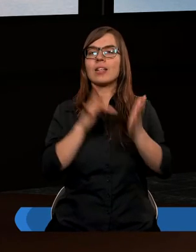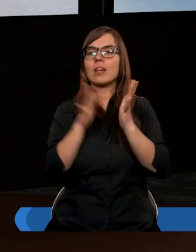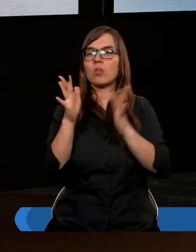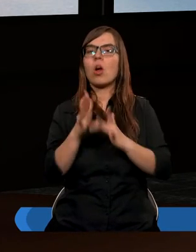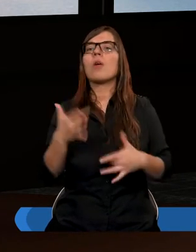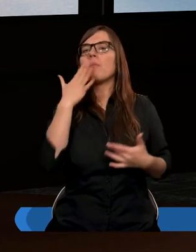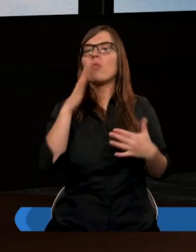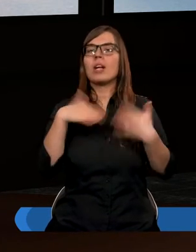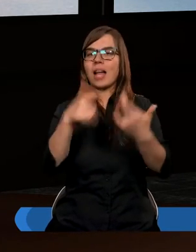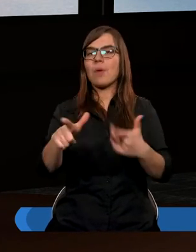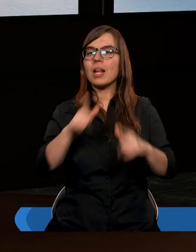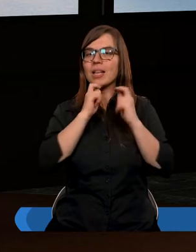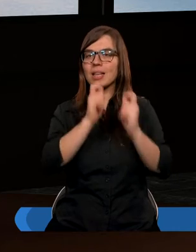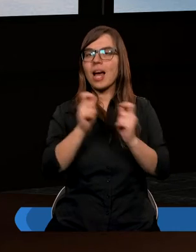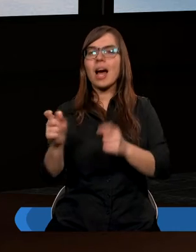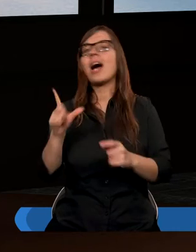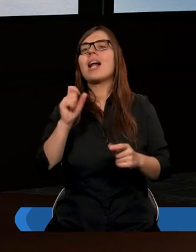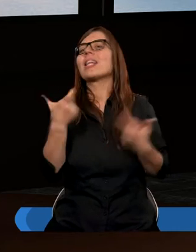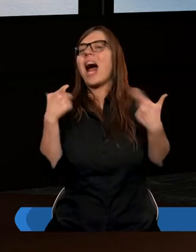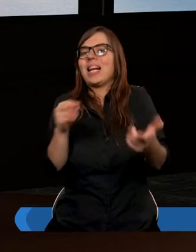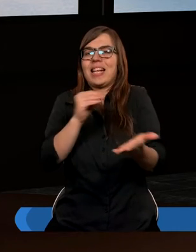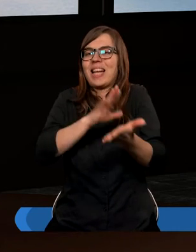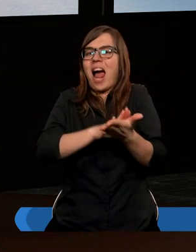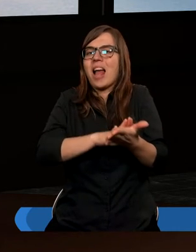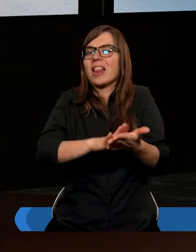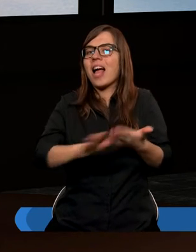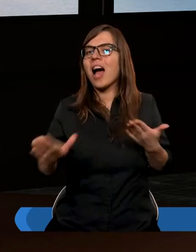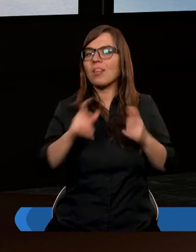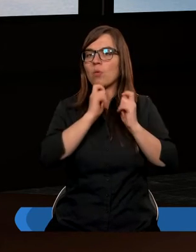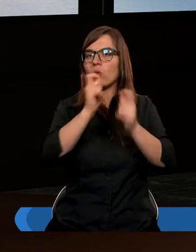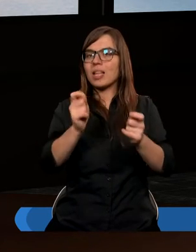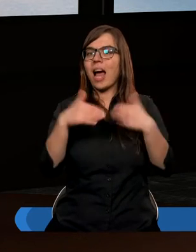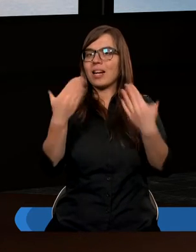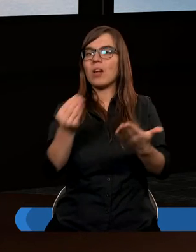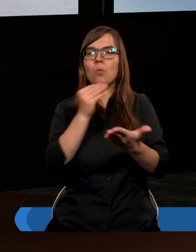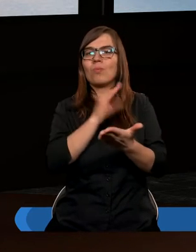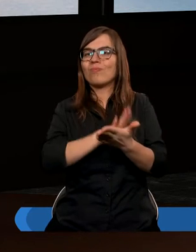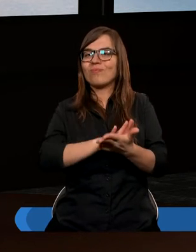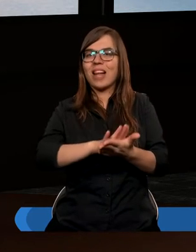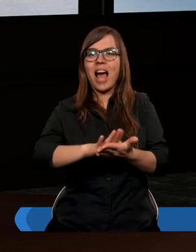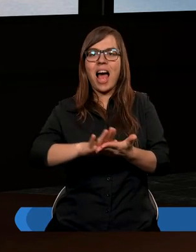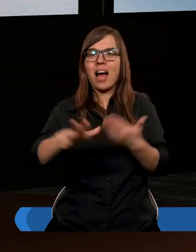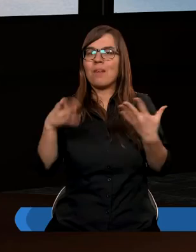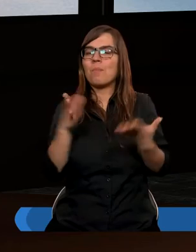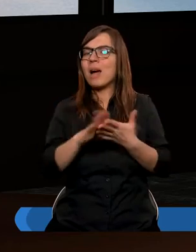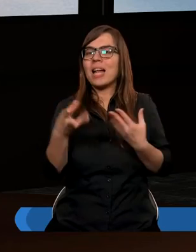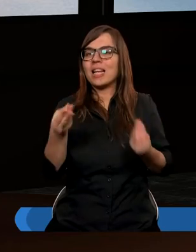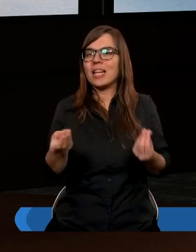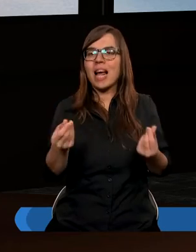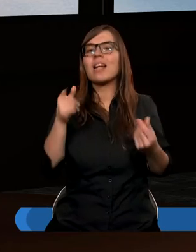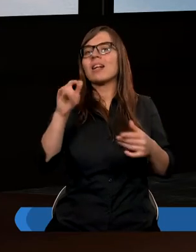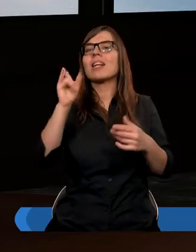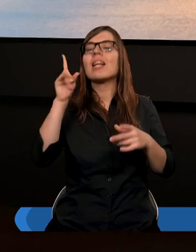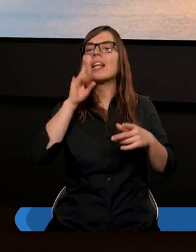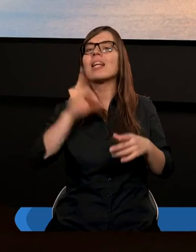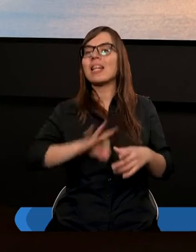Chrystus dał ten nam dar za nic. Dał nam dar najwyższy jaki można, czyli dał swojego